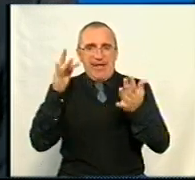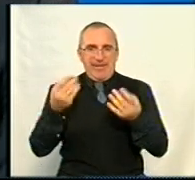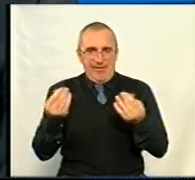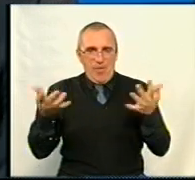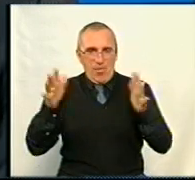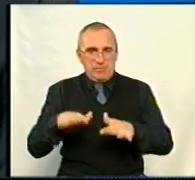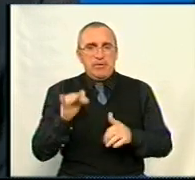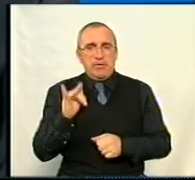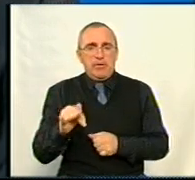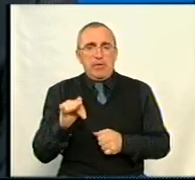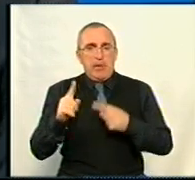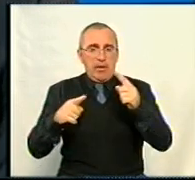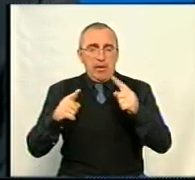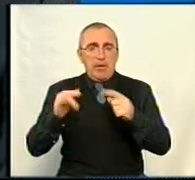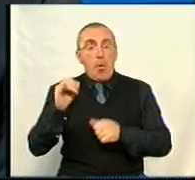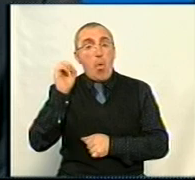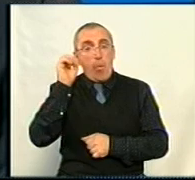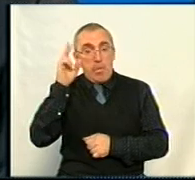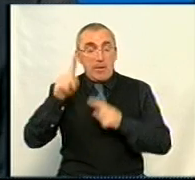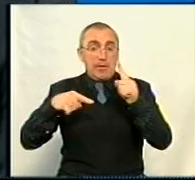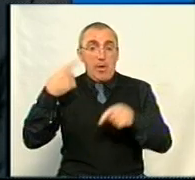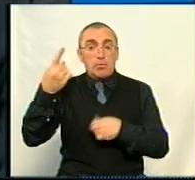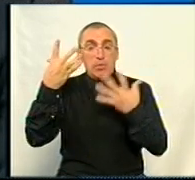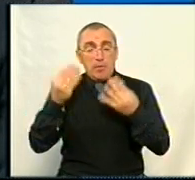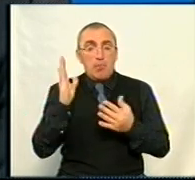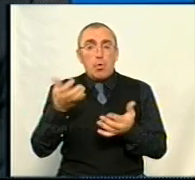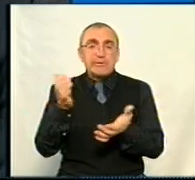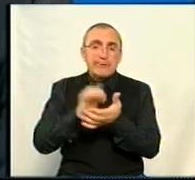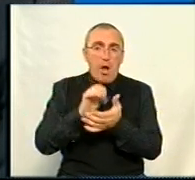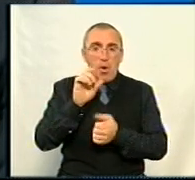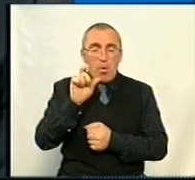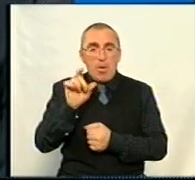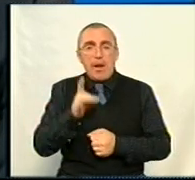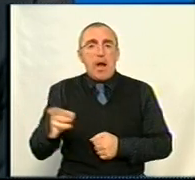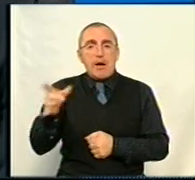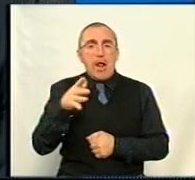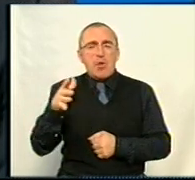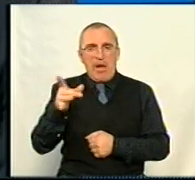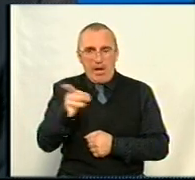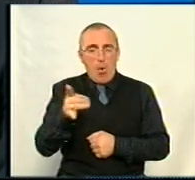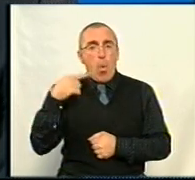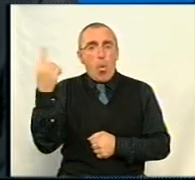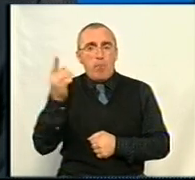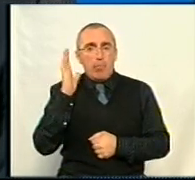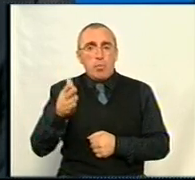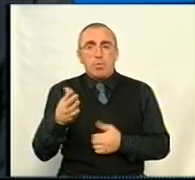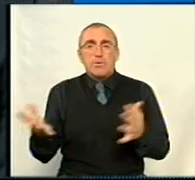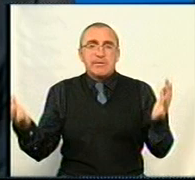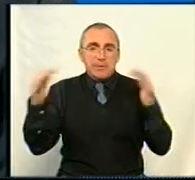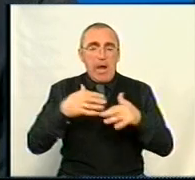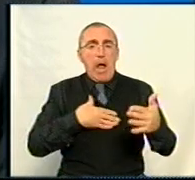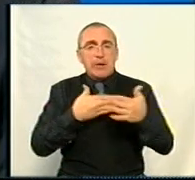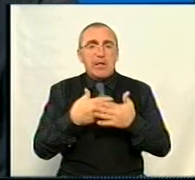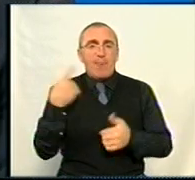також по обіді і наступні дні я буду знайомитись з районами області, де буду, власне, збирати актив